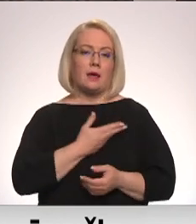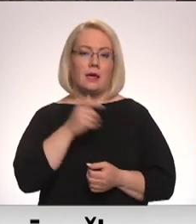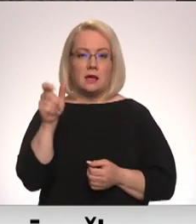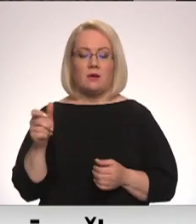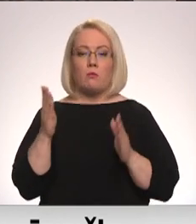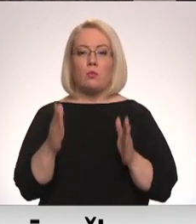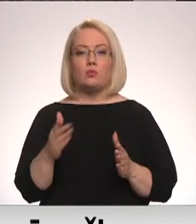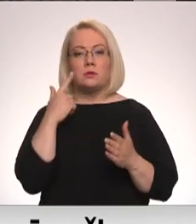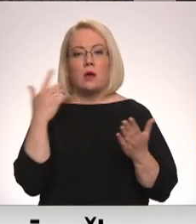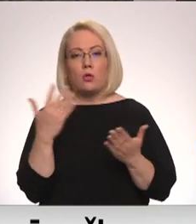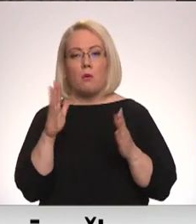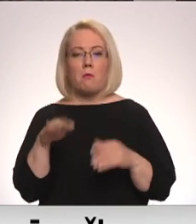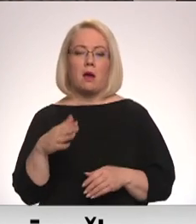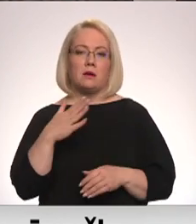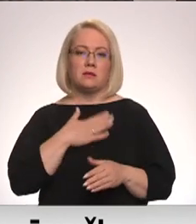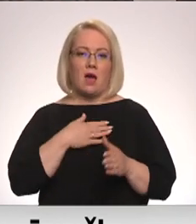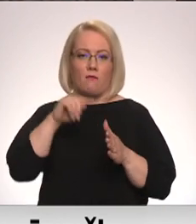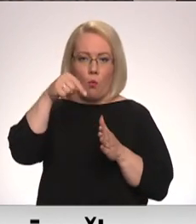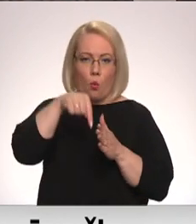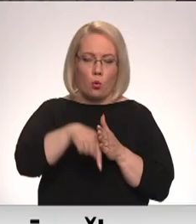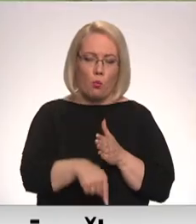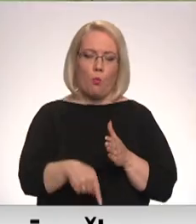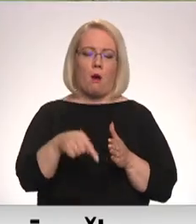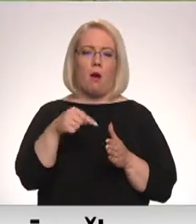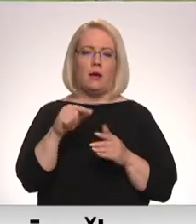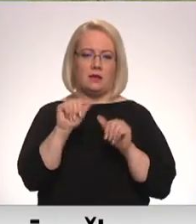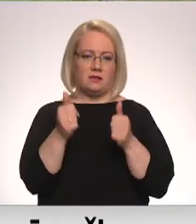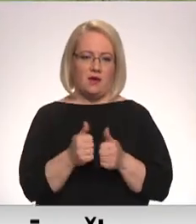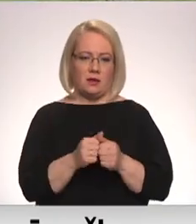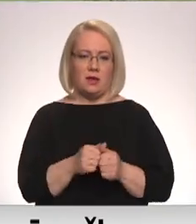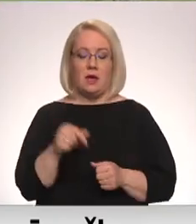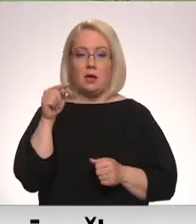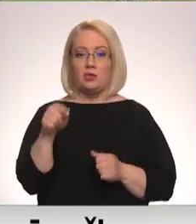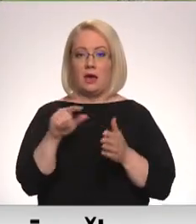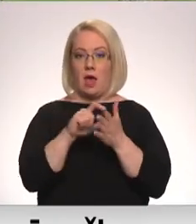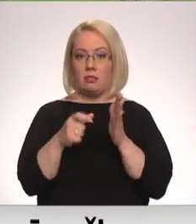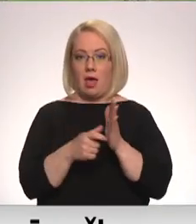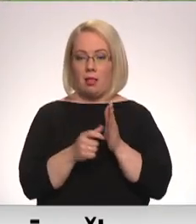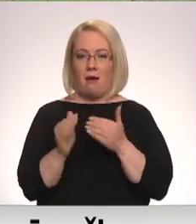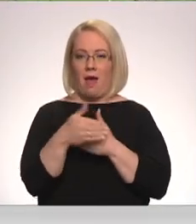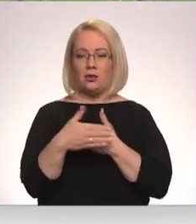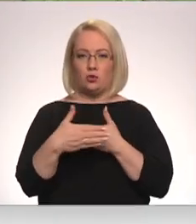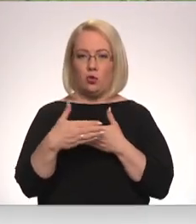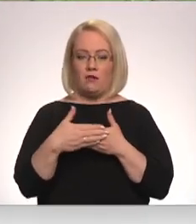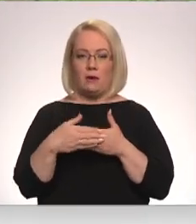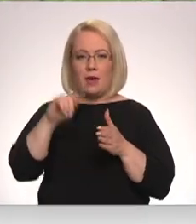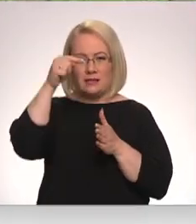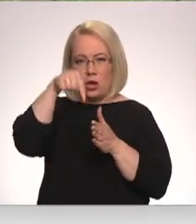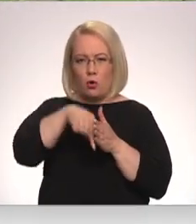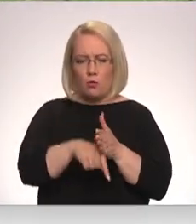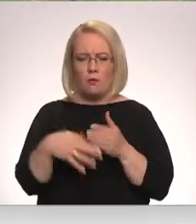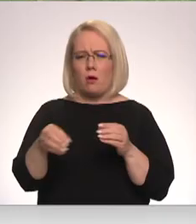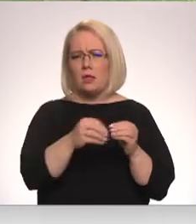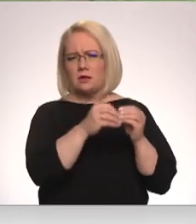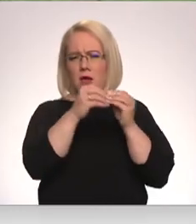būs otr jādomā par savu urbumijas veidu. Šajā talpā es šīm durvīm atrodas dziļurbums, kas jau gadu